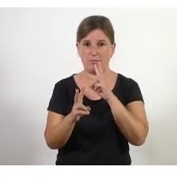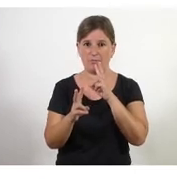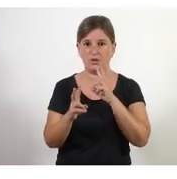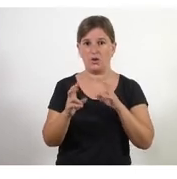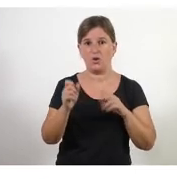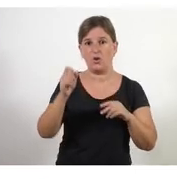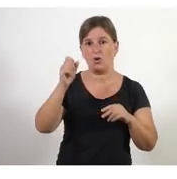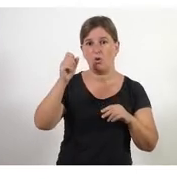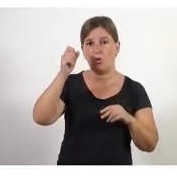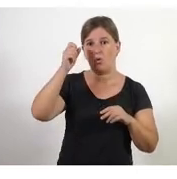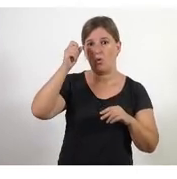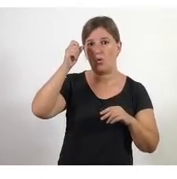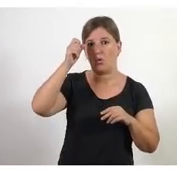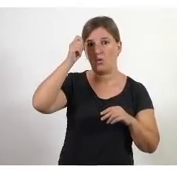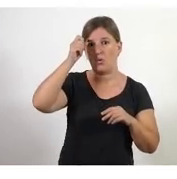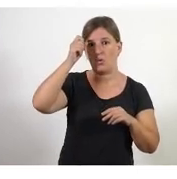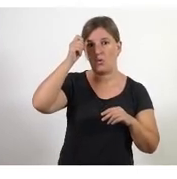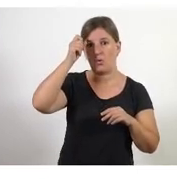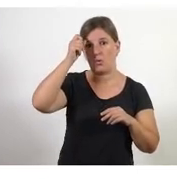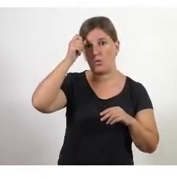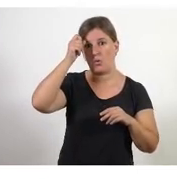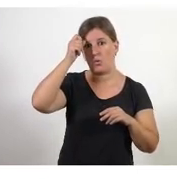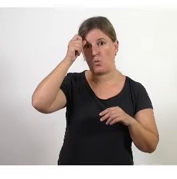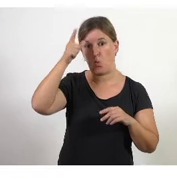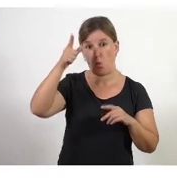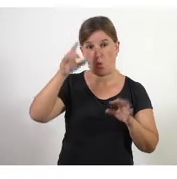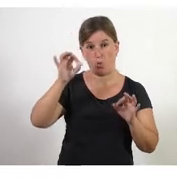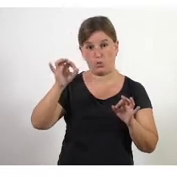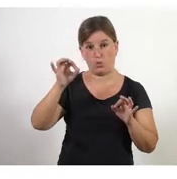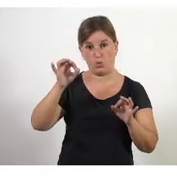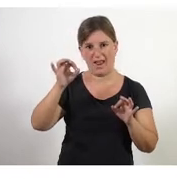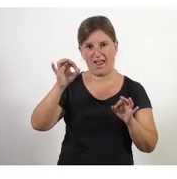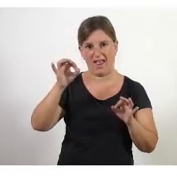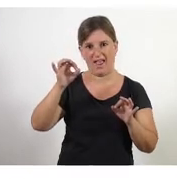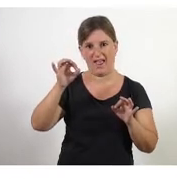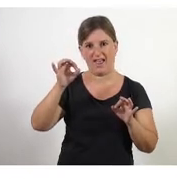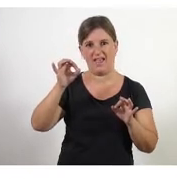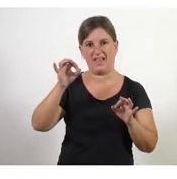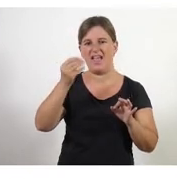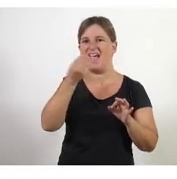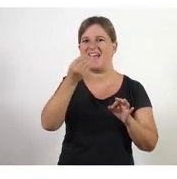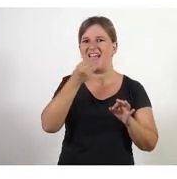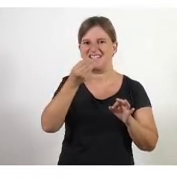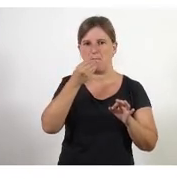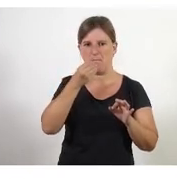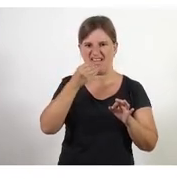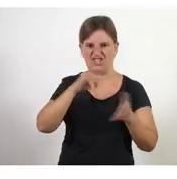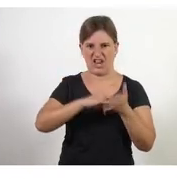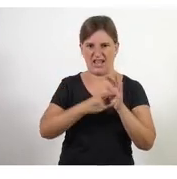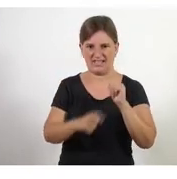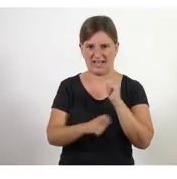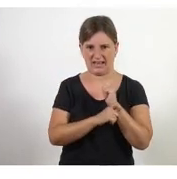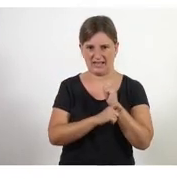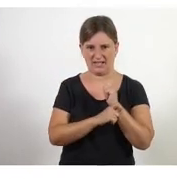esmorza cada matí a l'estratègia o tu pots voler fer canvis estratègics a la teva